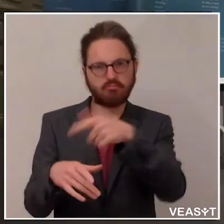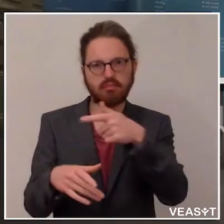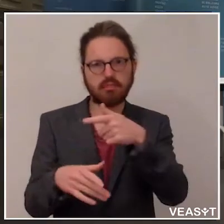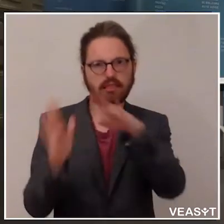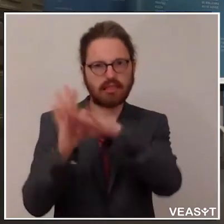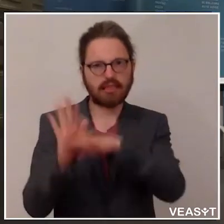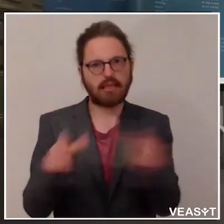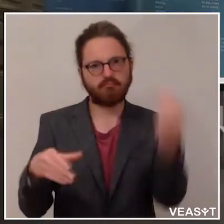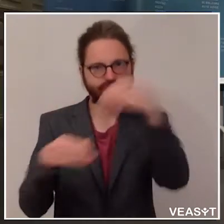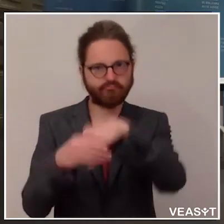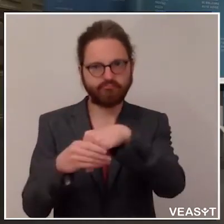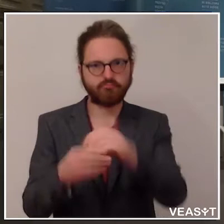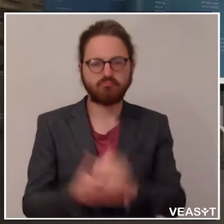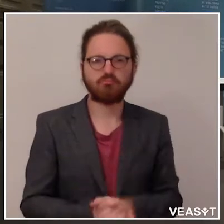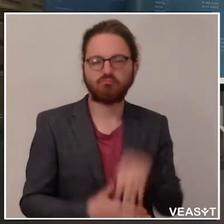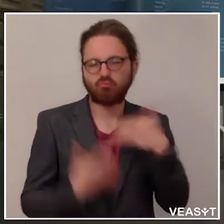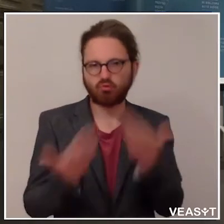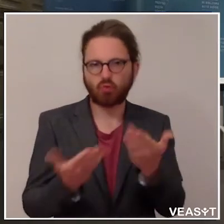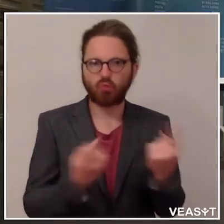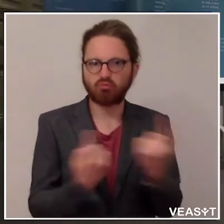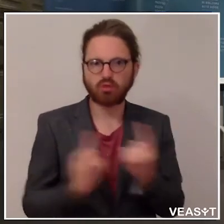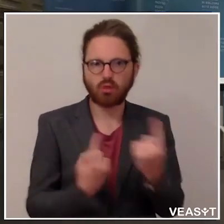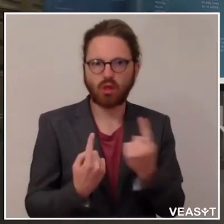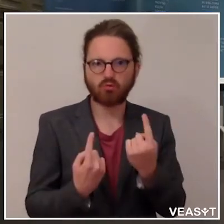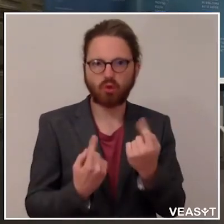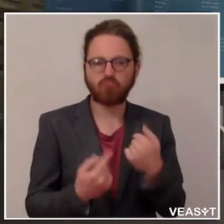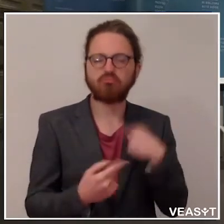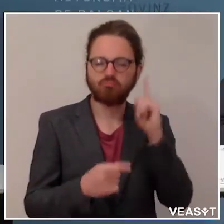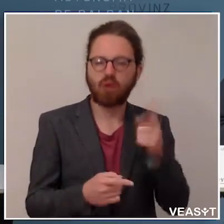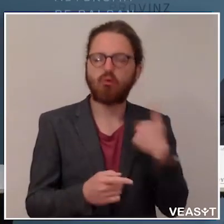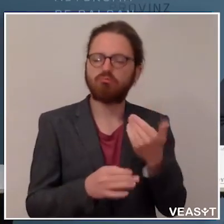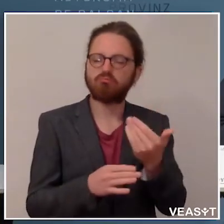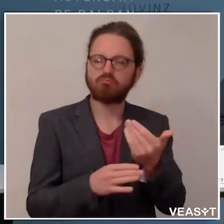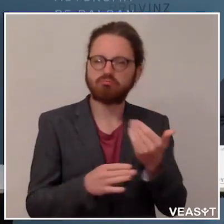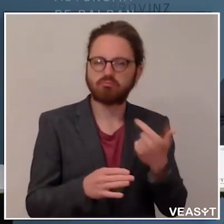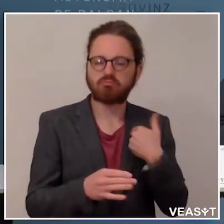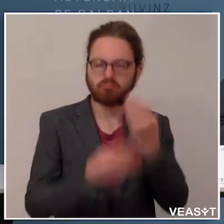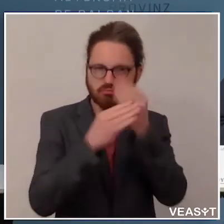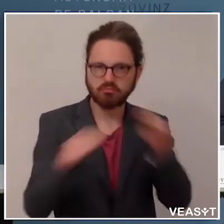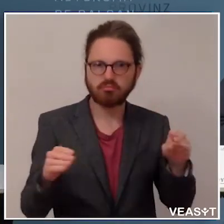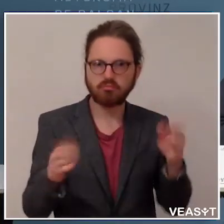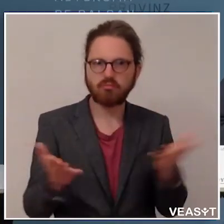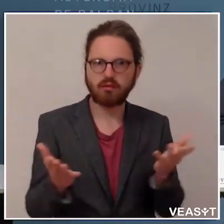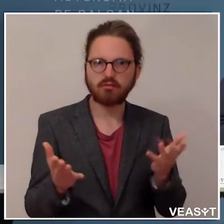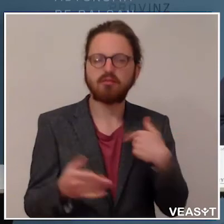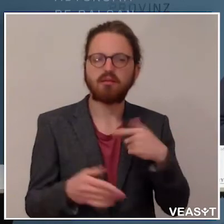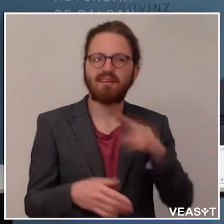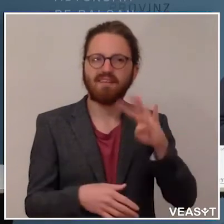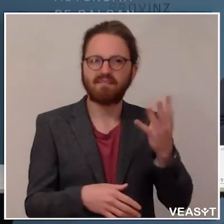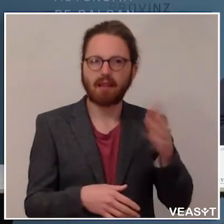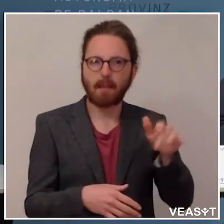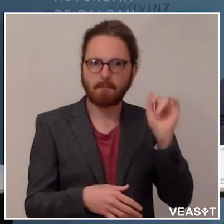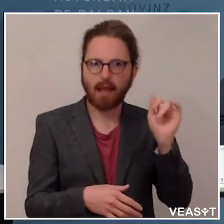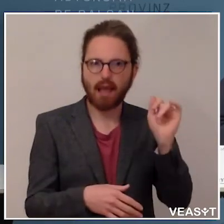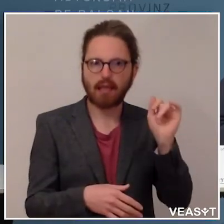Das ist die Situation. Es ist auch, um das gleich vorwegzunehmen, dann jetzt seit dem 4. Mai bereits nicht